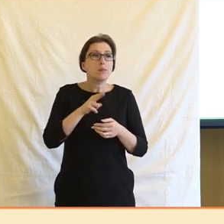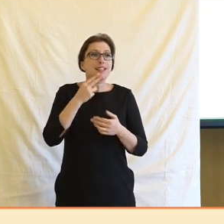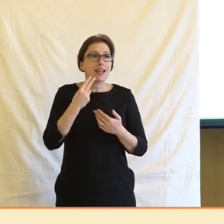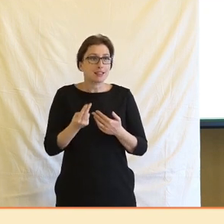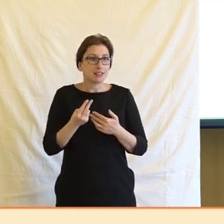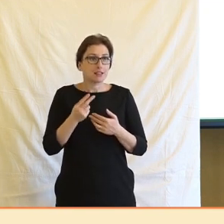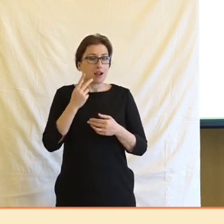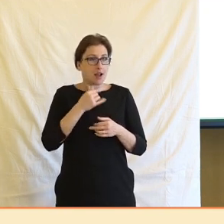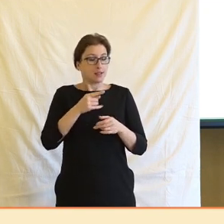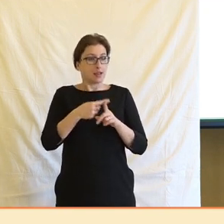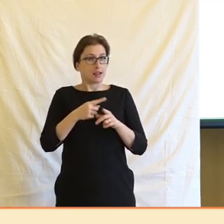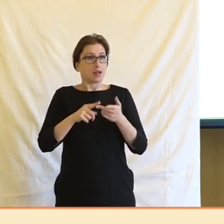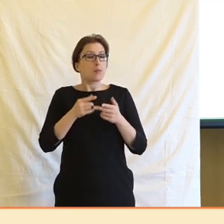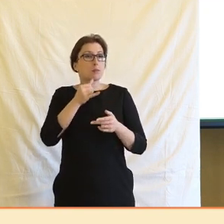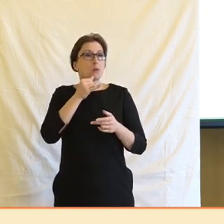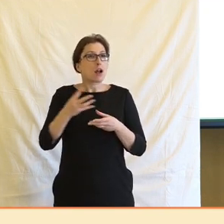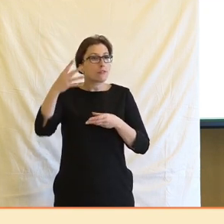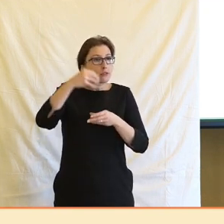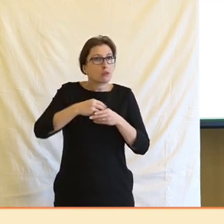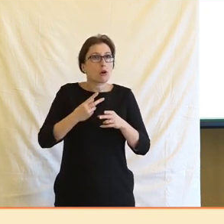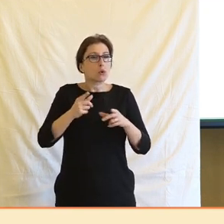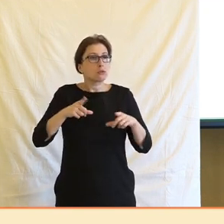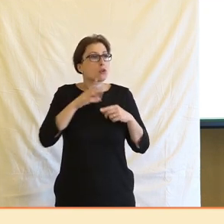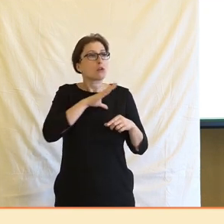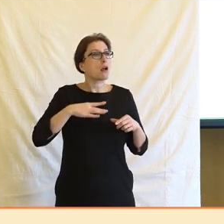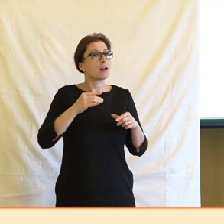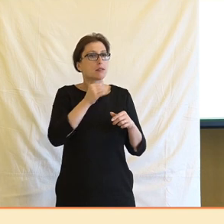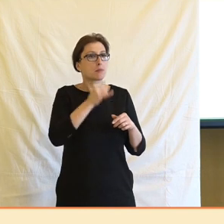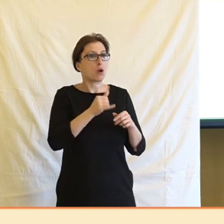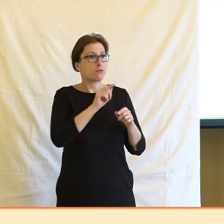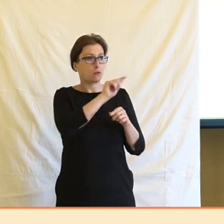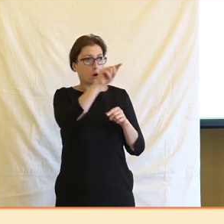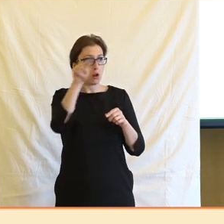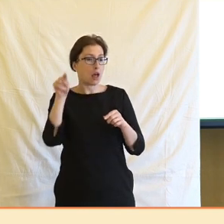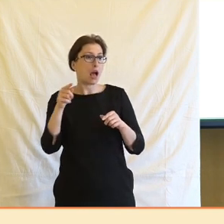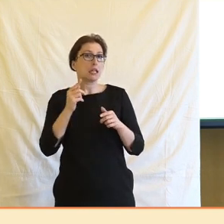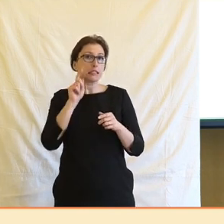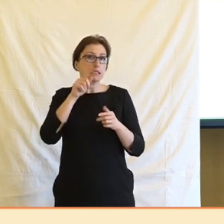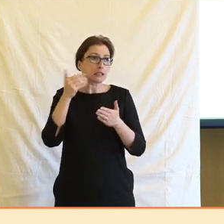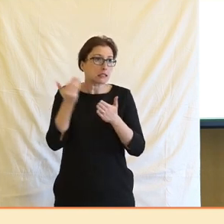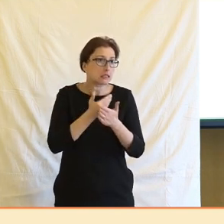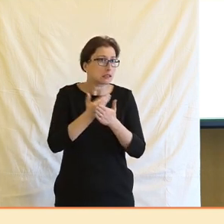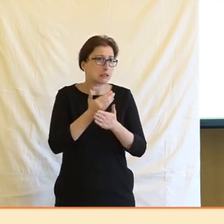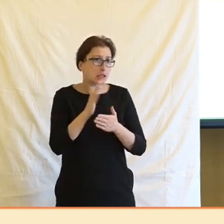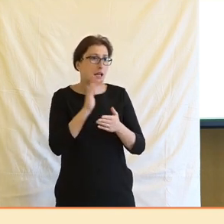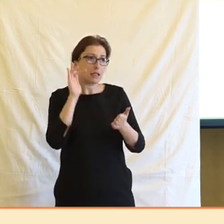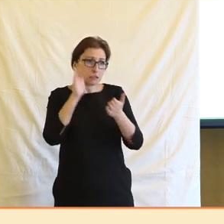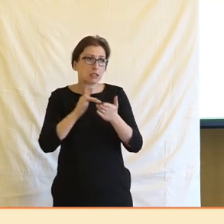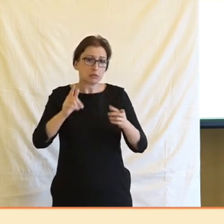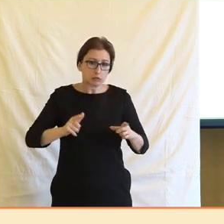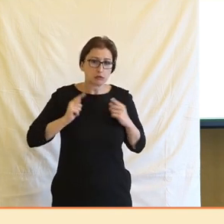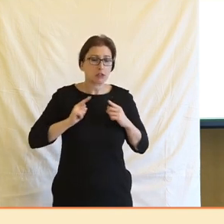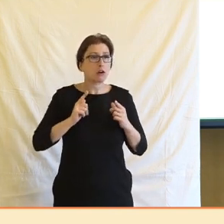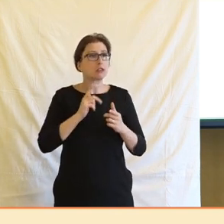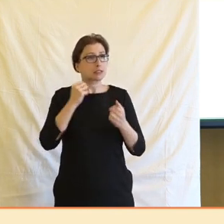tady, jde o povolání, které má vyšší poslání než běžné profese, zaměřené na zisk a jde o formu vzdělávání a kultivace